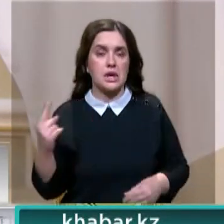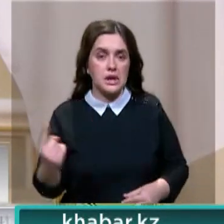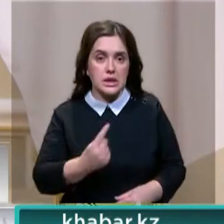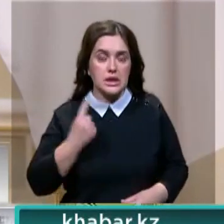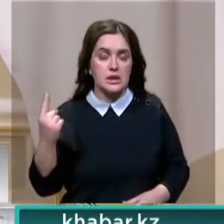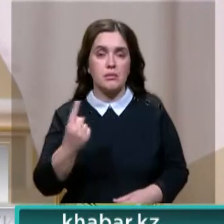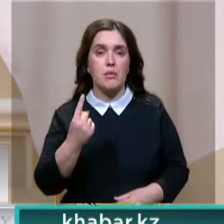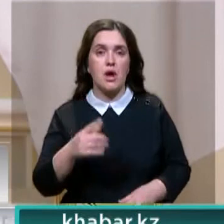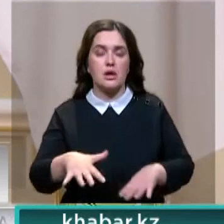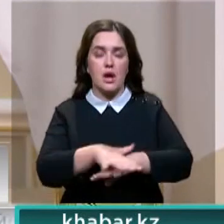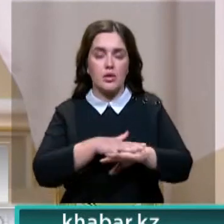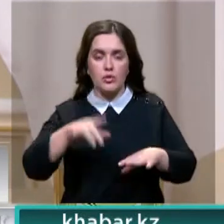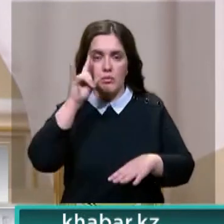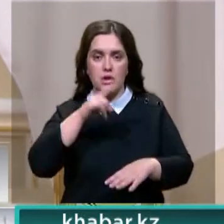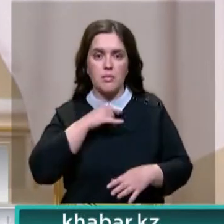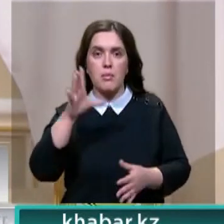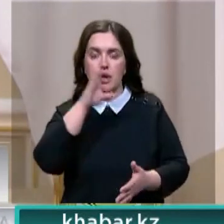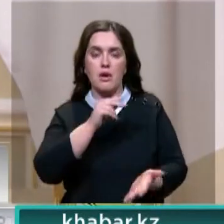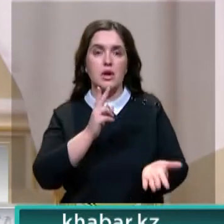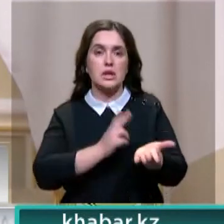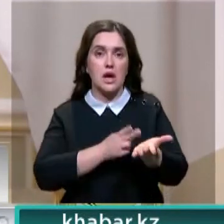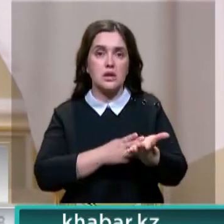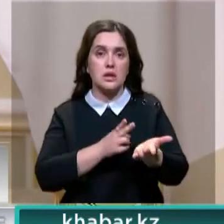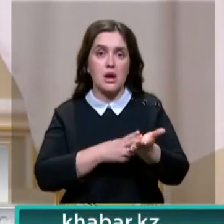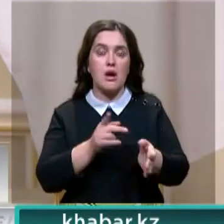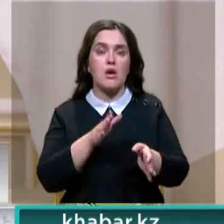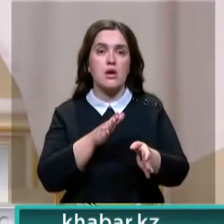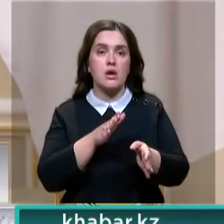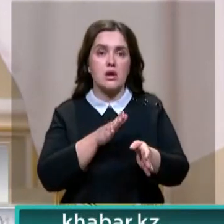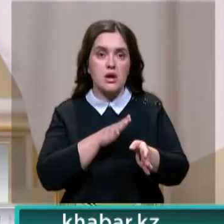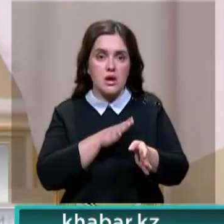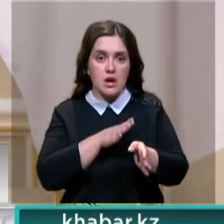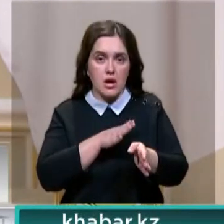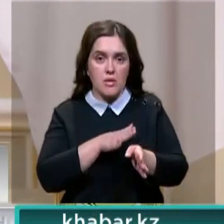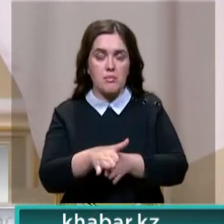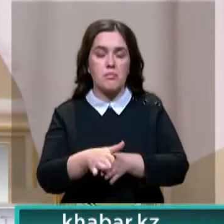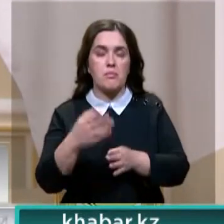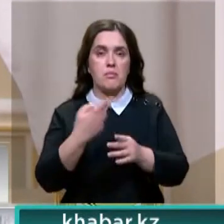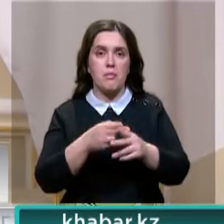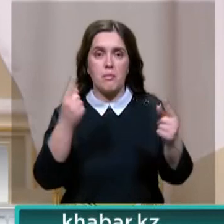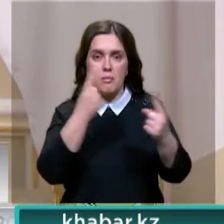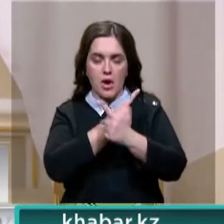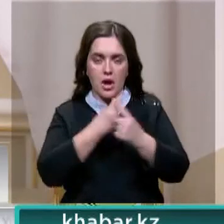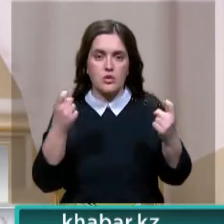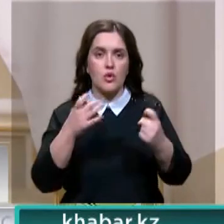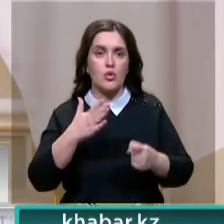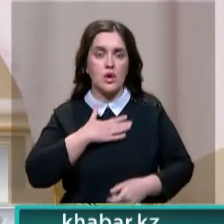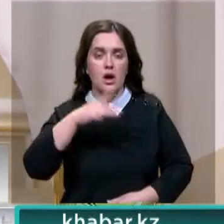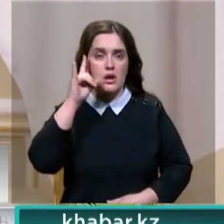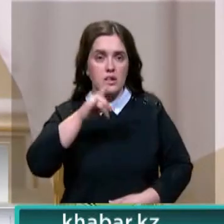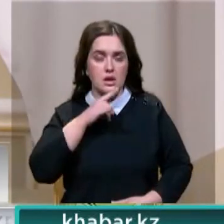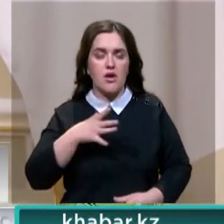Казахстана, мы смогли доказать несостоятельность пессимистических прогнозов. В этом